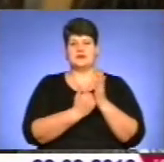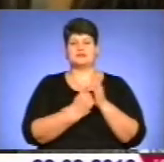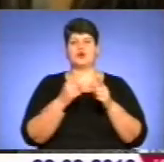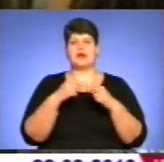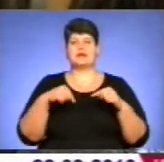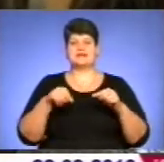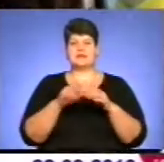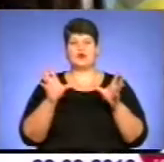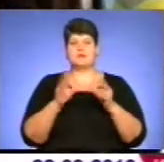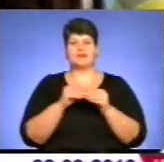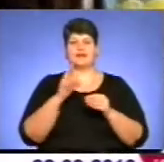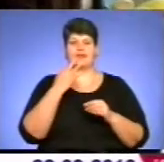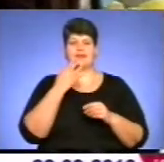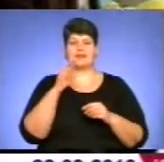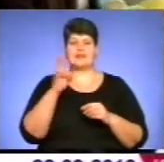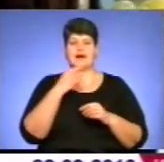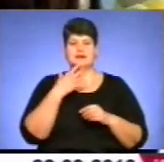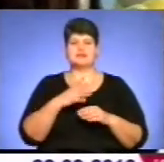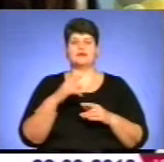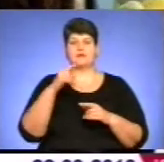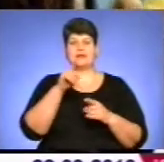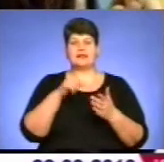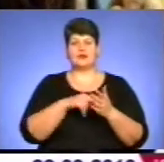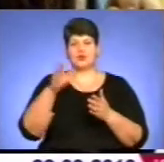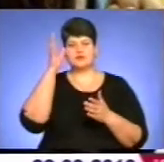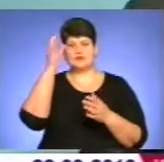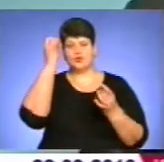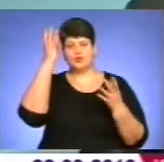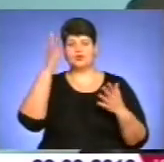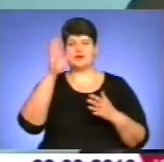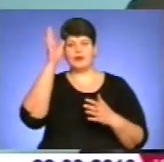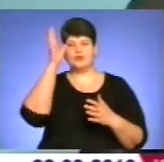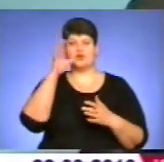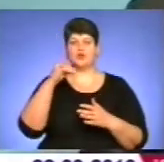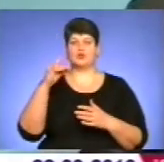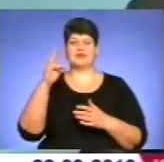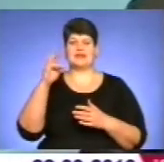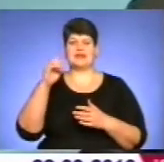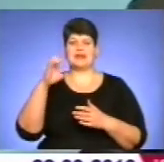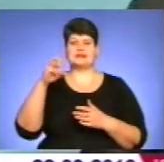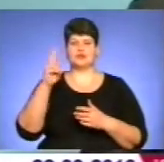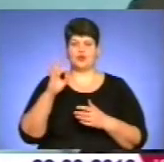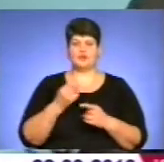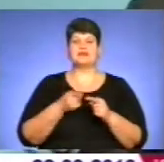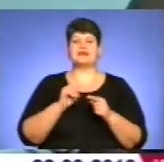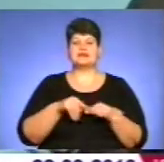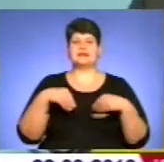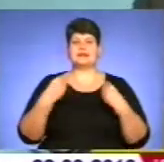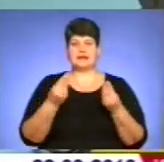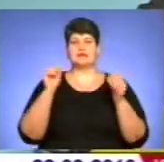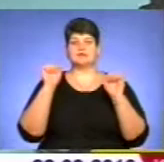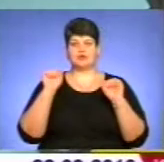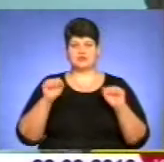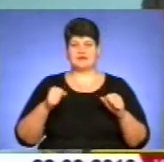організації об'єднаних націй з питань освіти, науки, культури, ЮНЕСКО. Що це дать? Це дать змогу, оскільки наш область